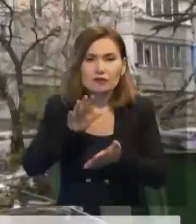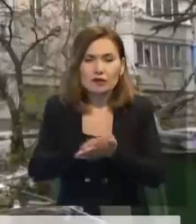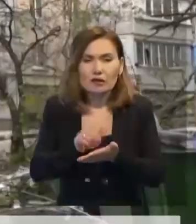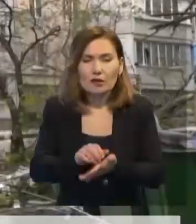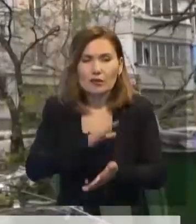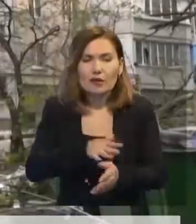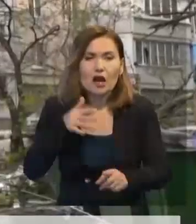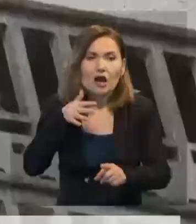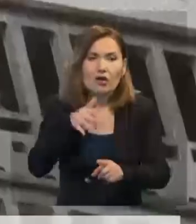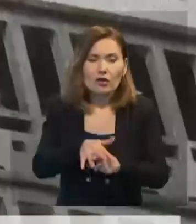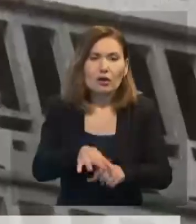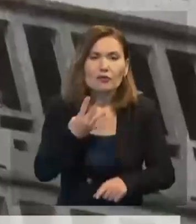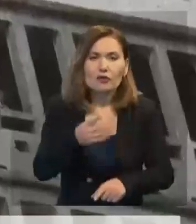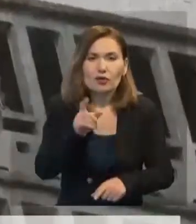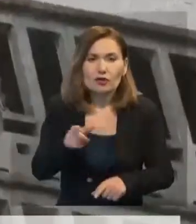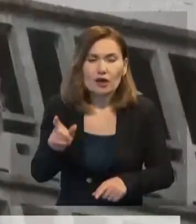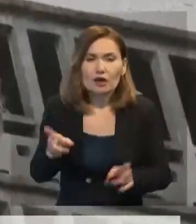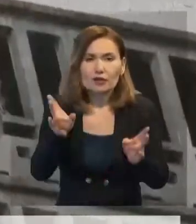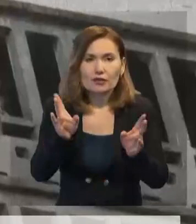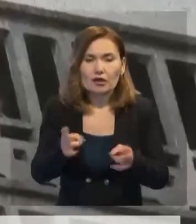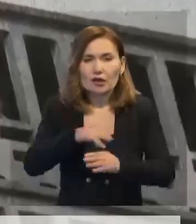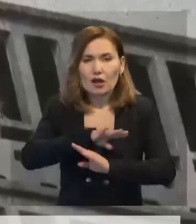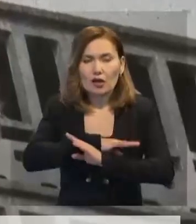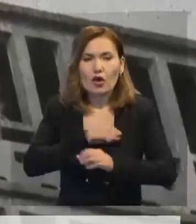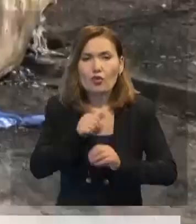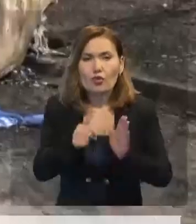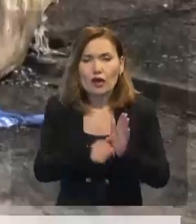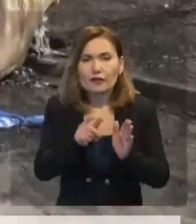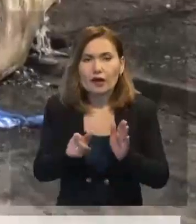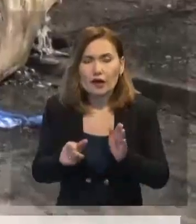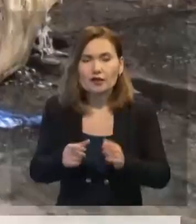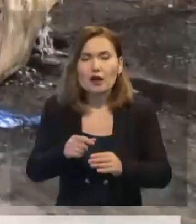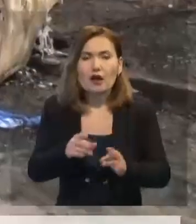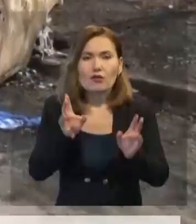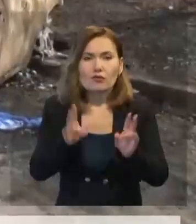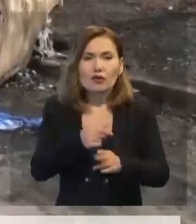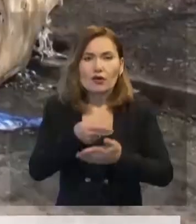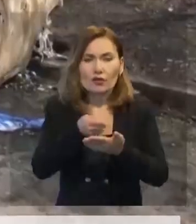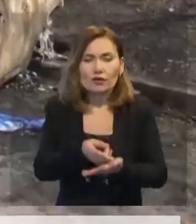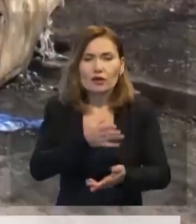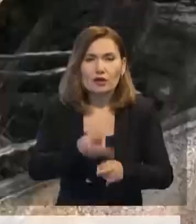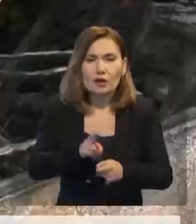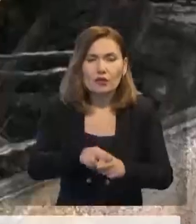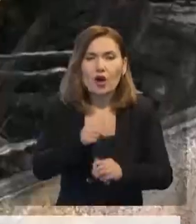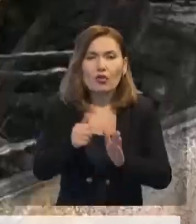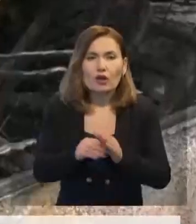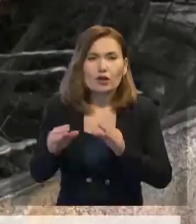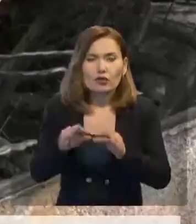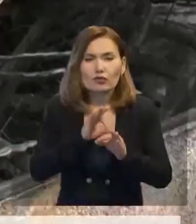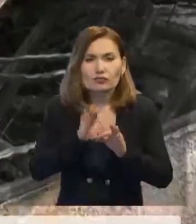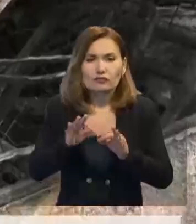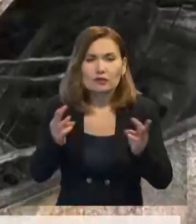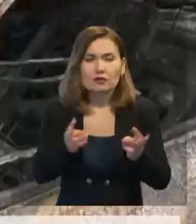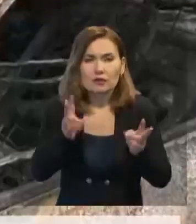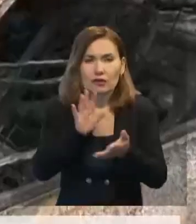Шабылы салдарынан 4 адам көр жүміп тағы 16-сы жара қаталды. 10 көлік жай өртеніп кеткен. Бұл ретсе бейлік тұрғындарды топ